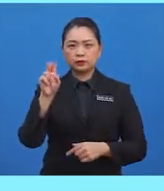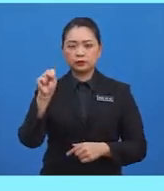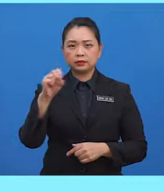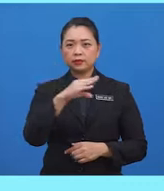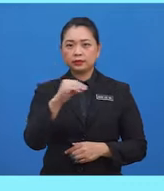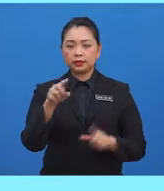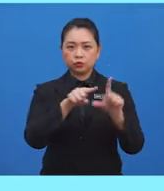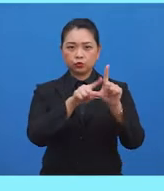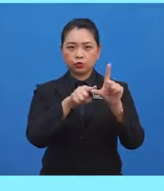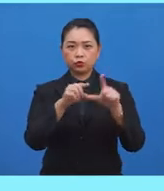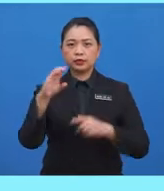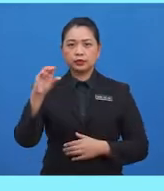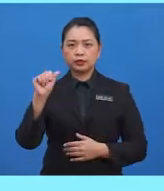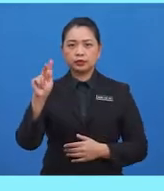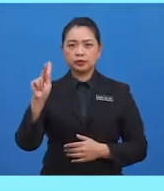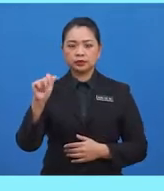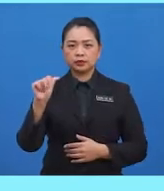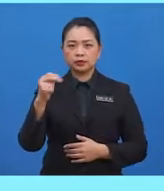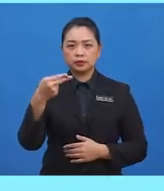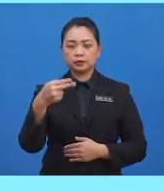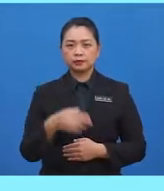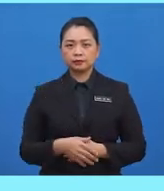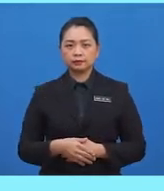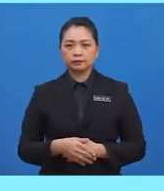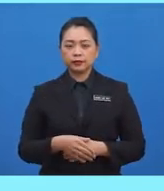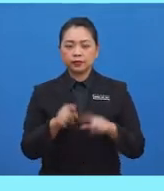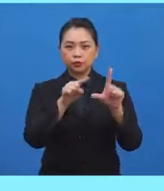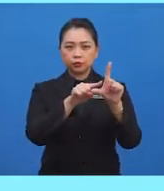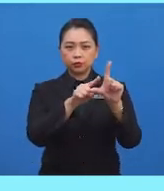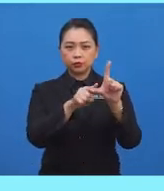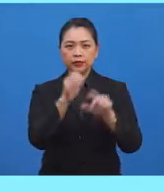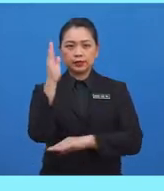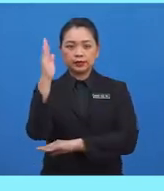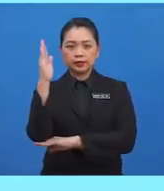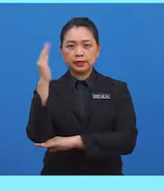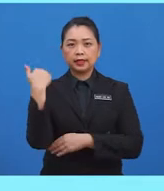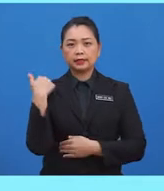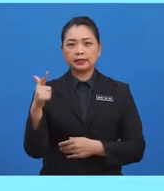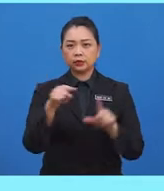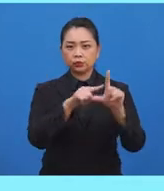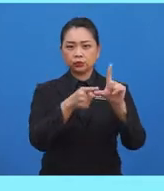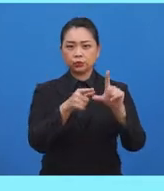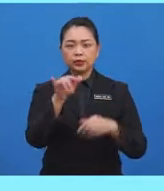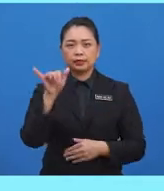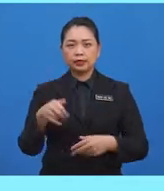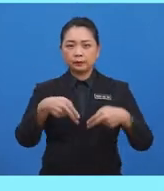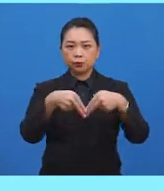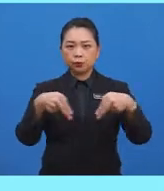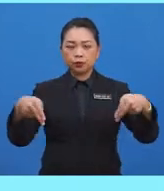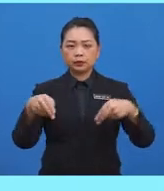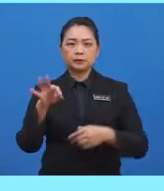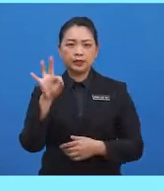dan sudut cakar. Sudut tegak adalah sudut yang